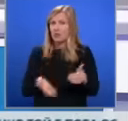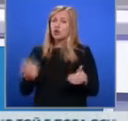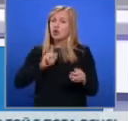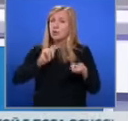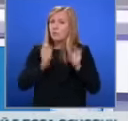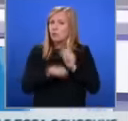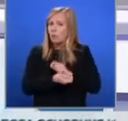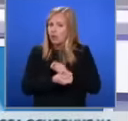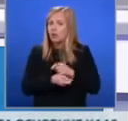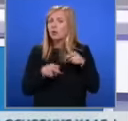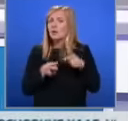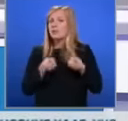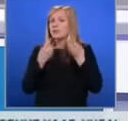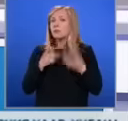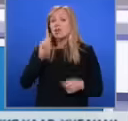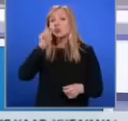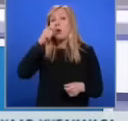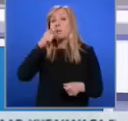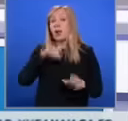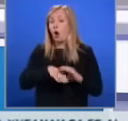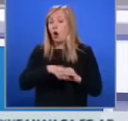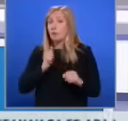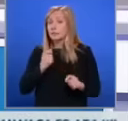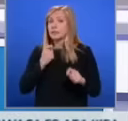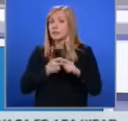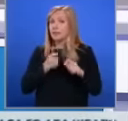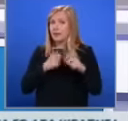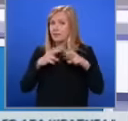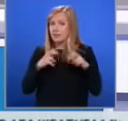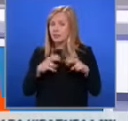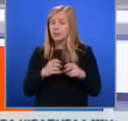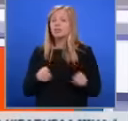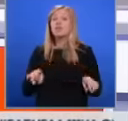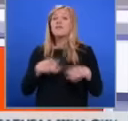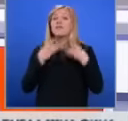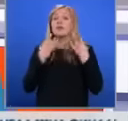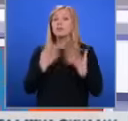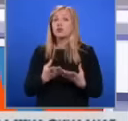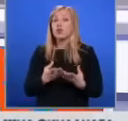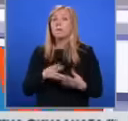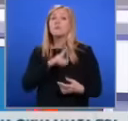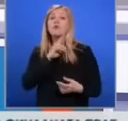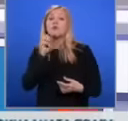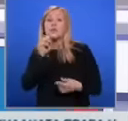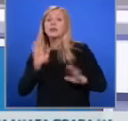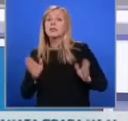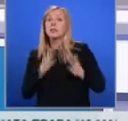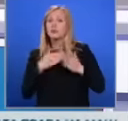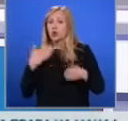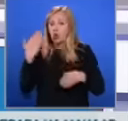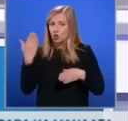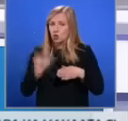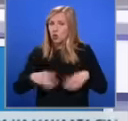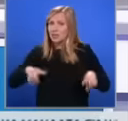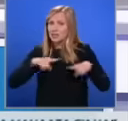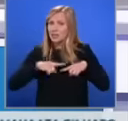още промени, които дават възможност да се обжава отказа за образуване на разследване, както и възможността разследващите полицаи да започнат досъдебни